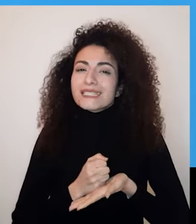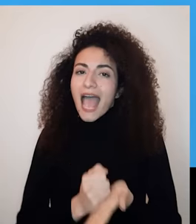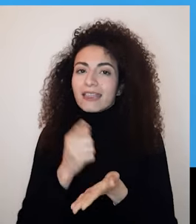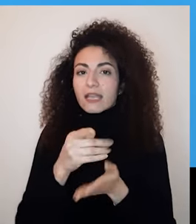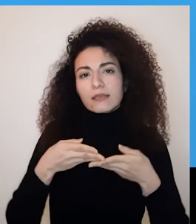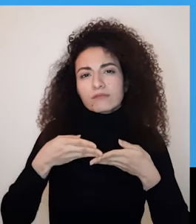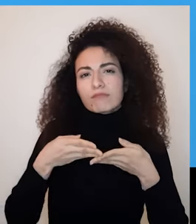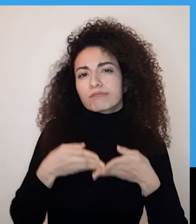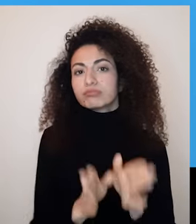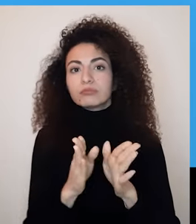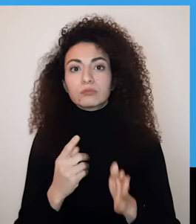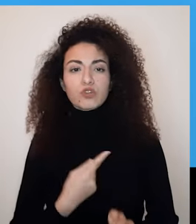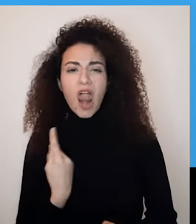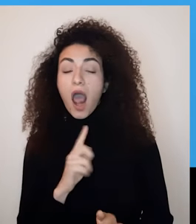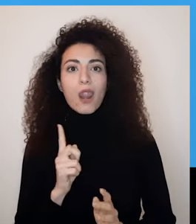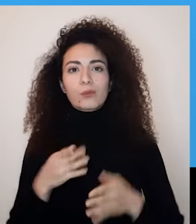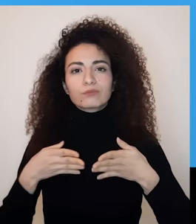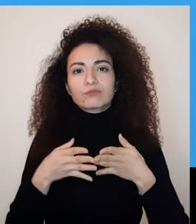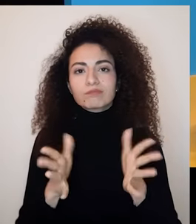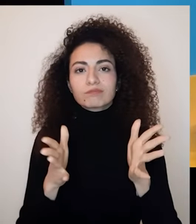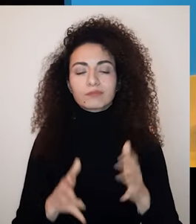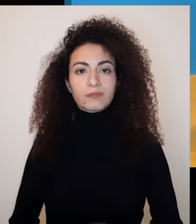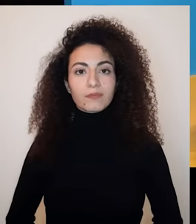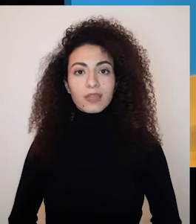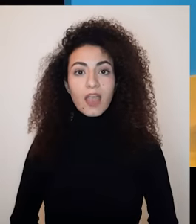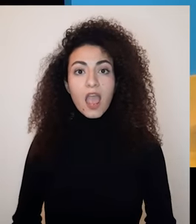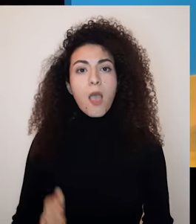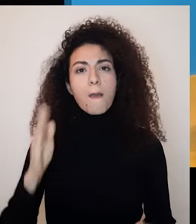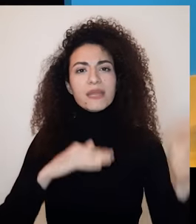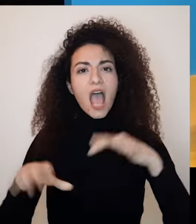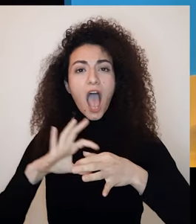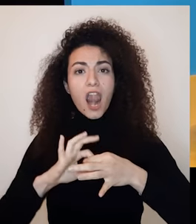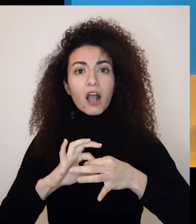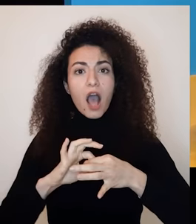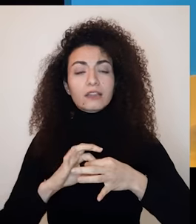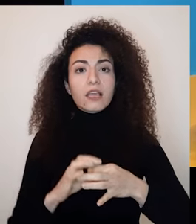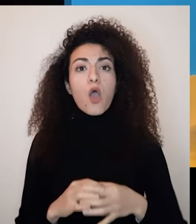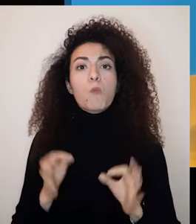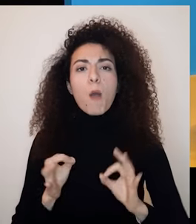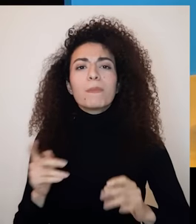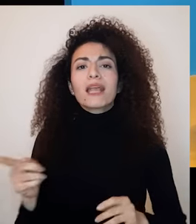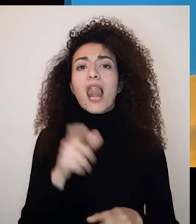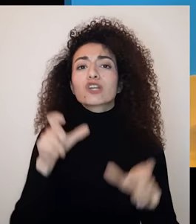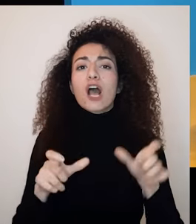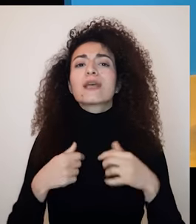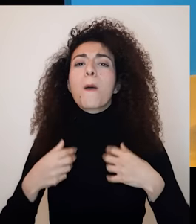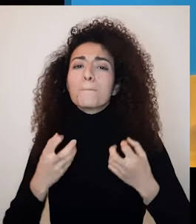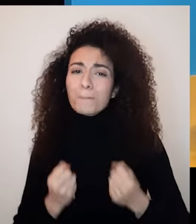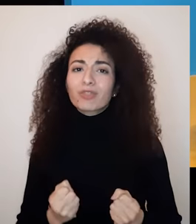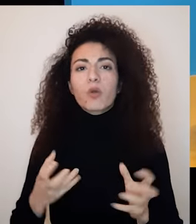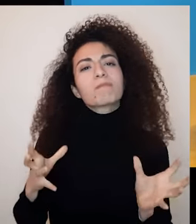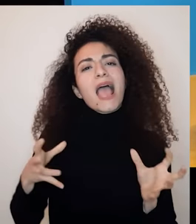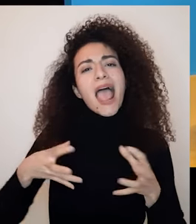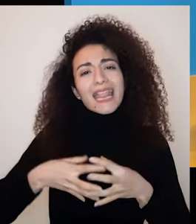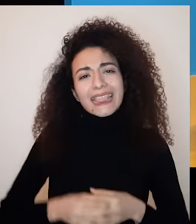حالك على الخروج من العزلة لعلائقية بناء العلاقات متصل بحاجة كل إنسان للشعور بالانتماء